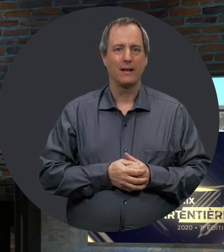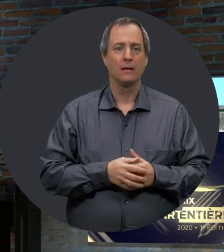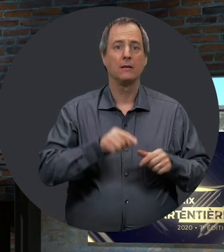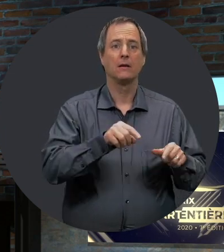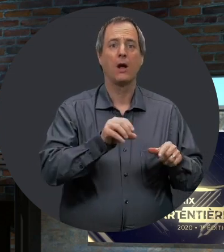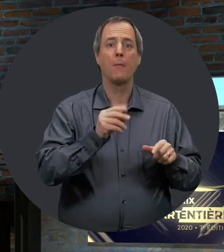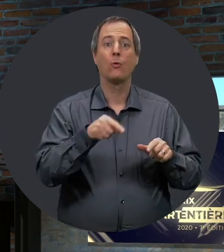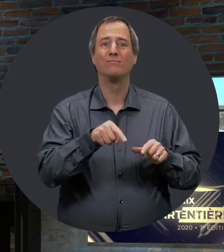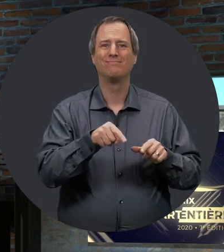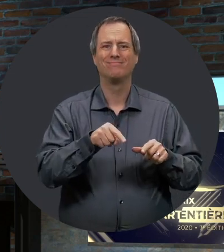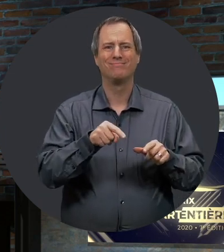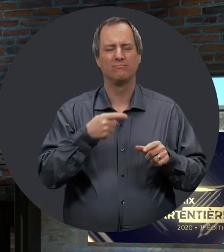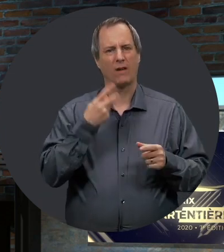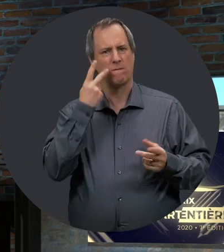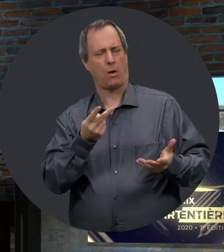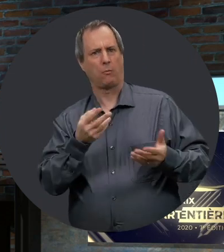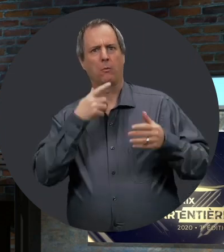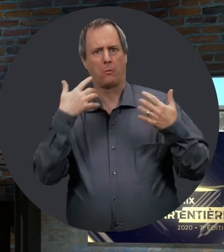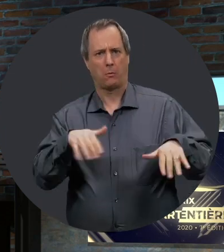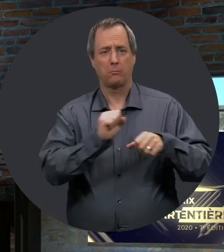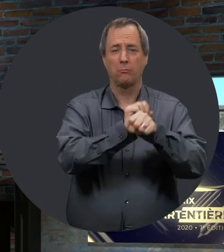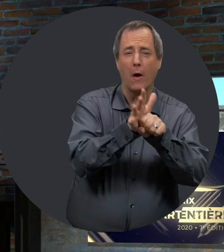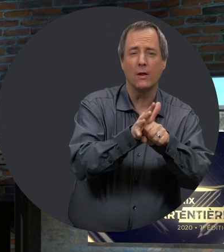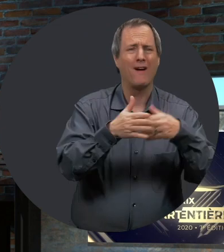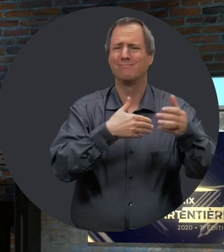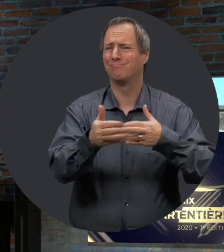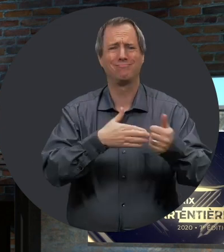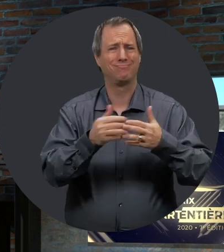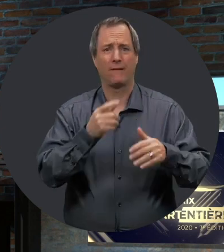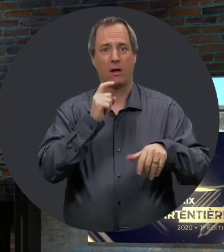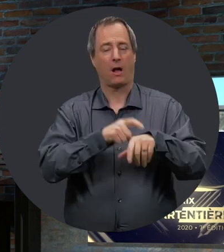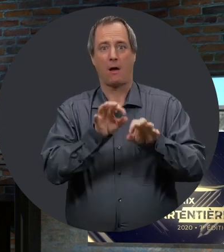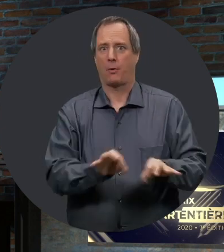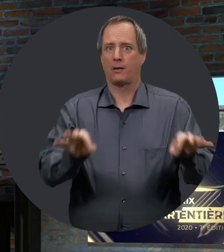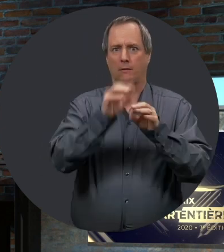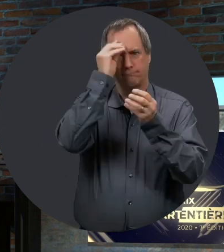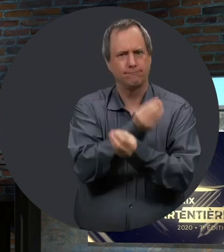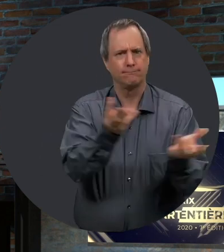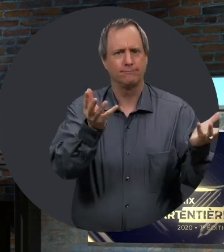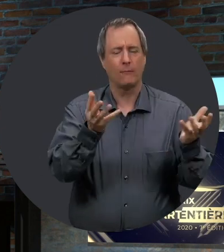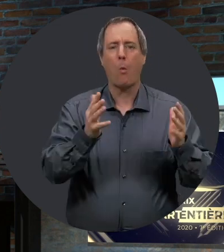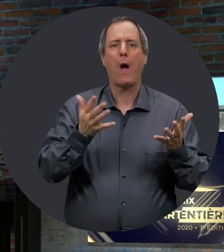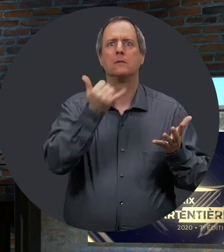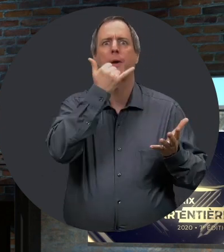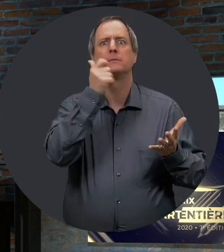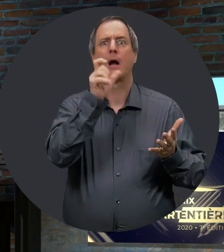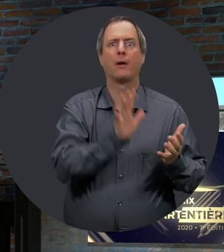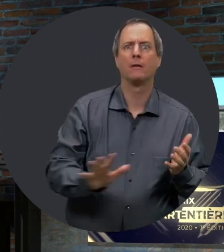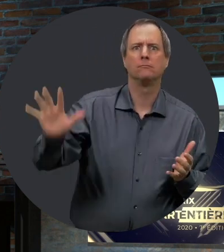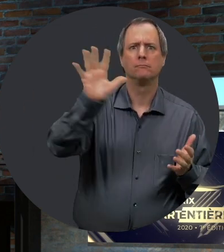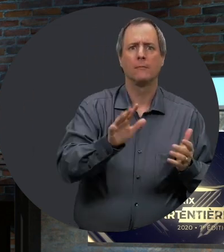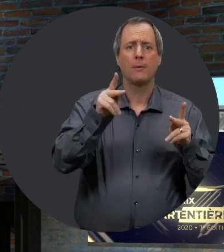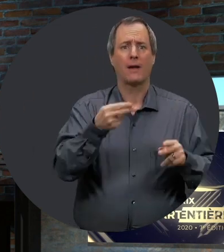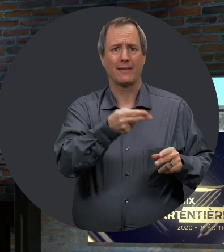Nous, à l'Office, on considère que malgré la pandémie, c'est un temps important pour souligner tout ce qui se fait au Québec de la